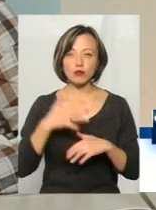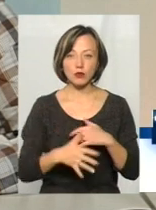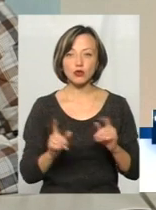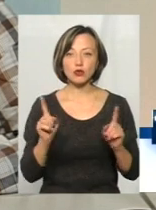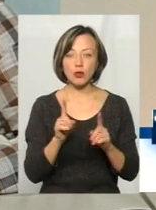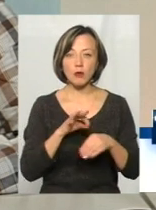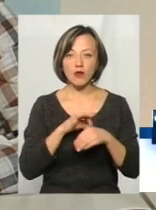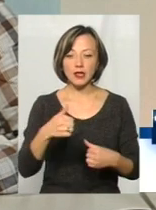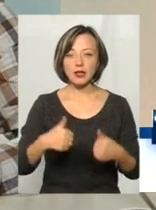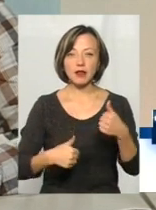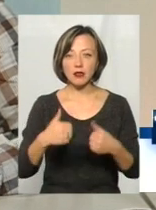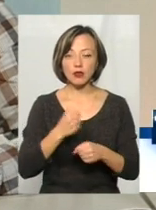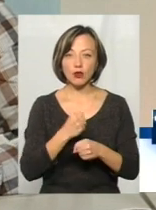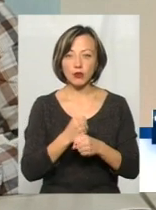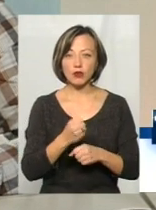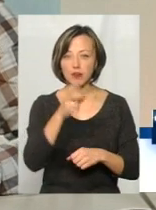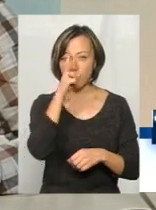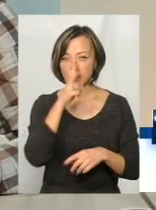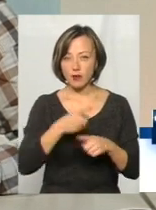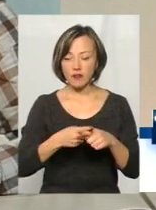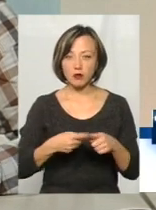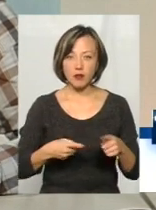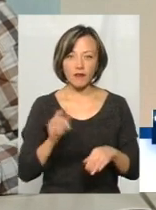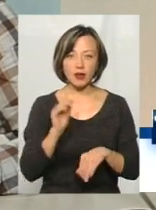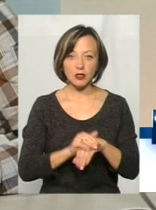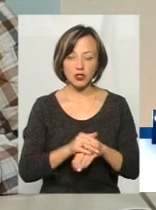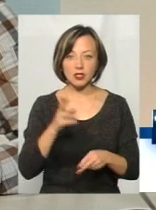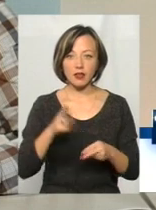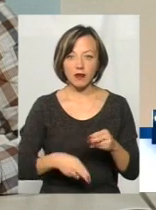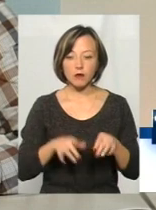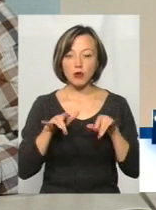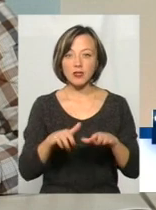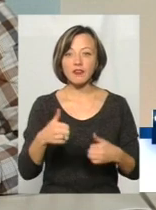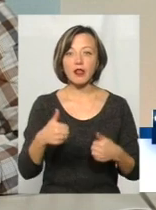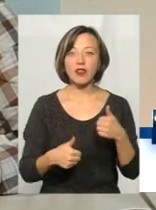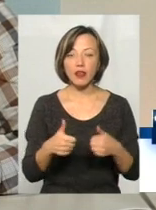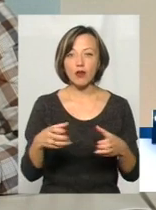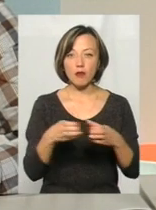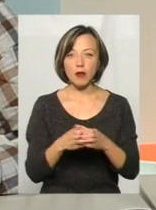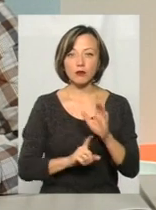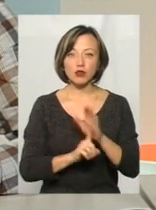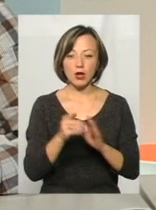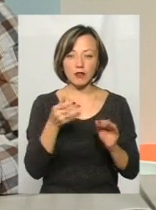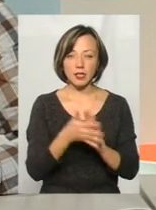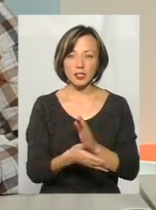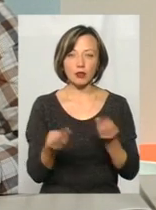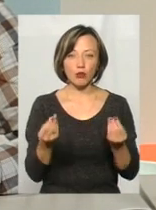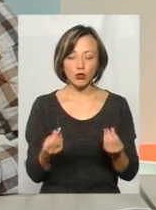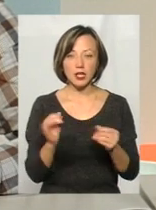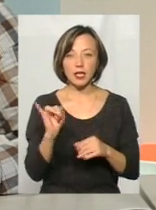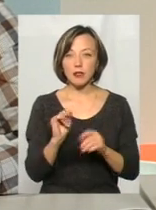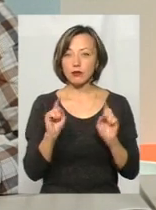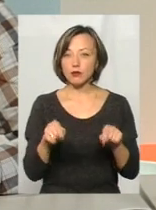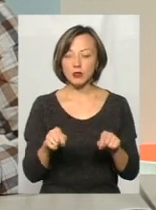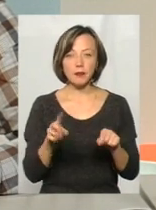що для того, щоб провести тендер на роботу, треба 2,5 місяця. От фактично завершився процес тендерів, і громади почали освоювати кошти. І